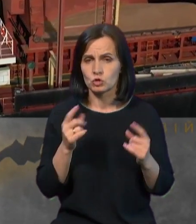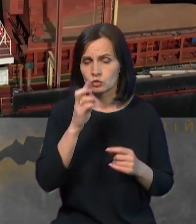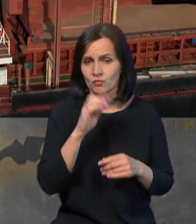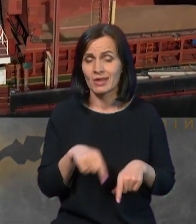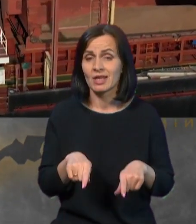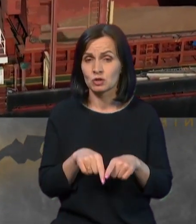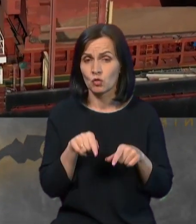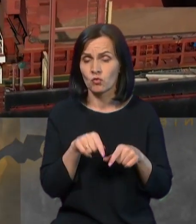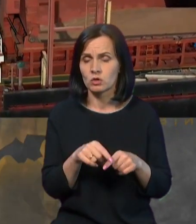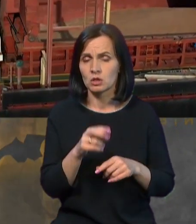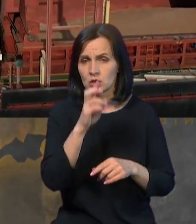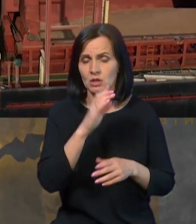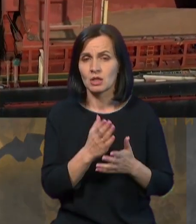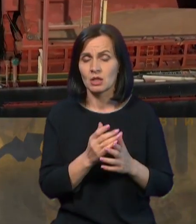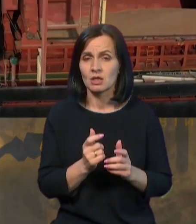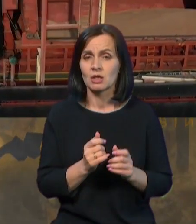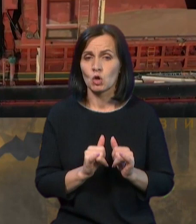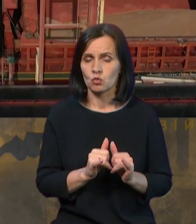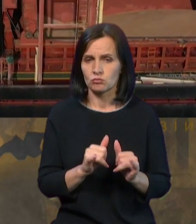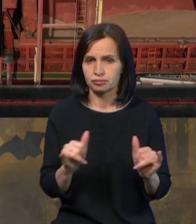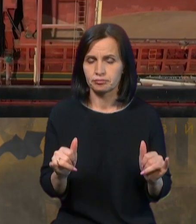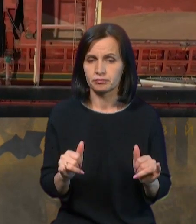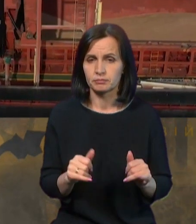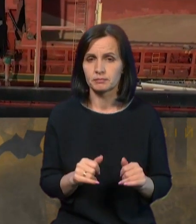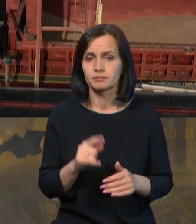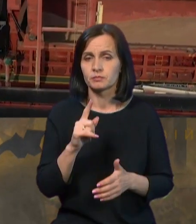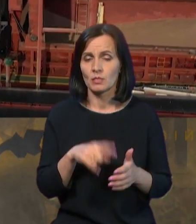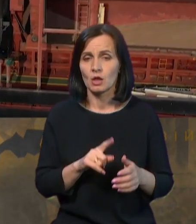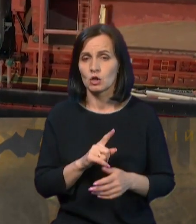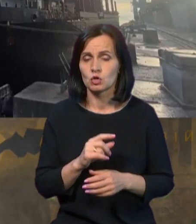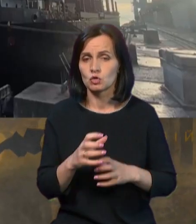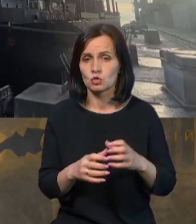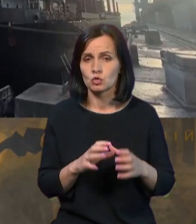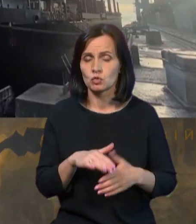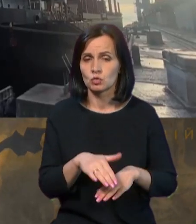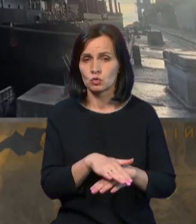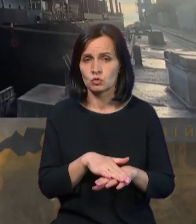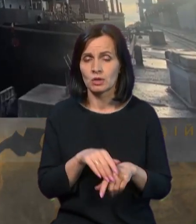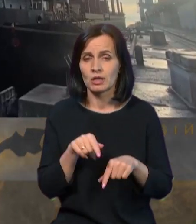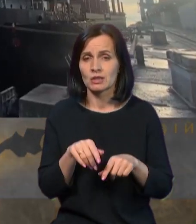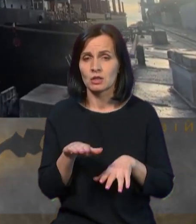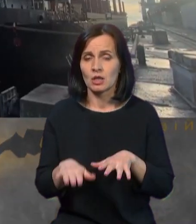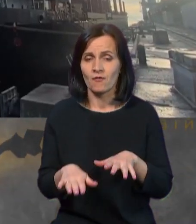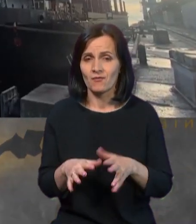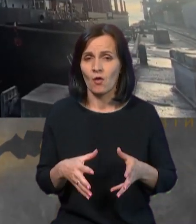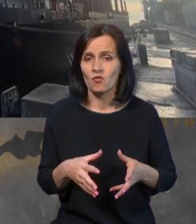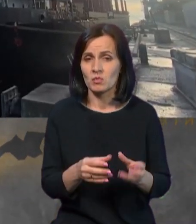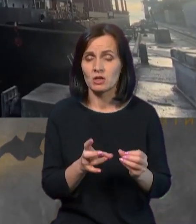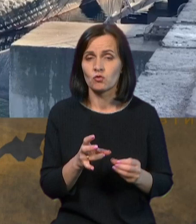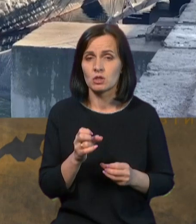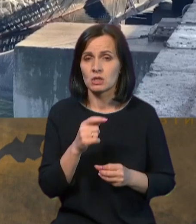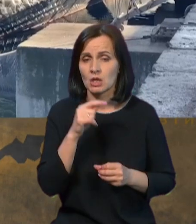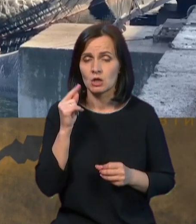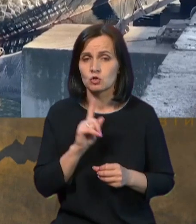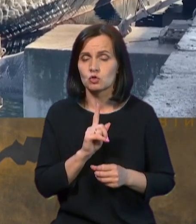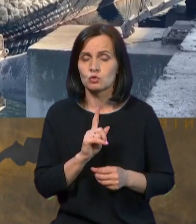розвиваються. Тому я впевнений, що міжнародне суспільство знайде ті важелі впливу на Росію для